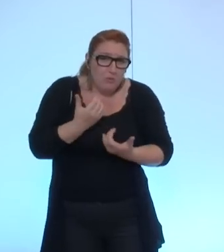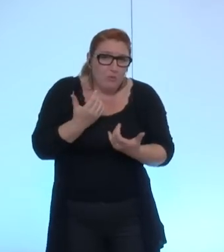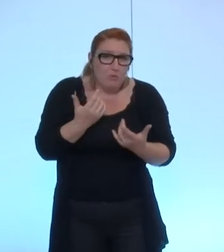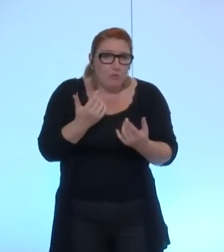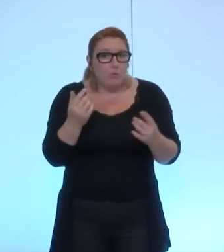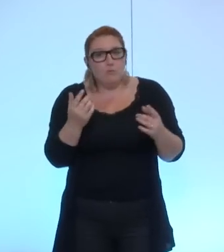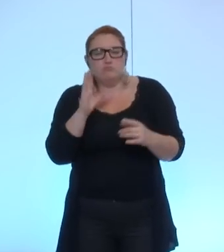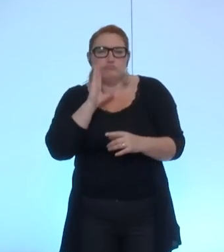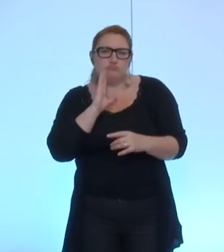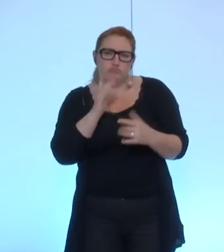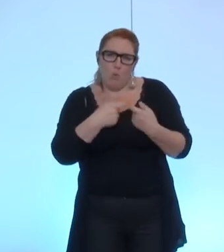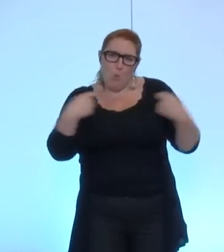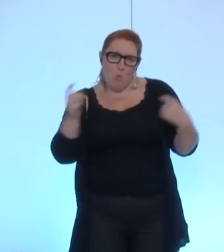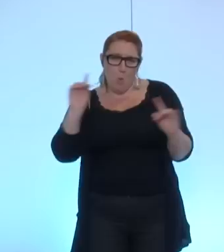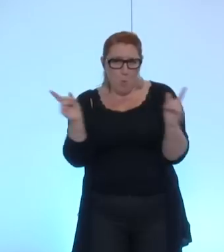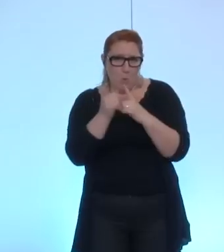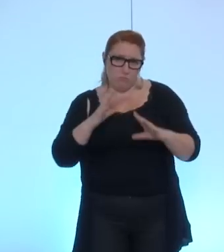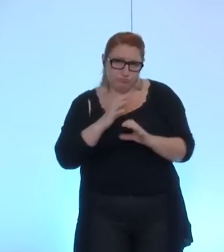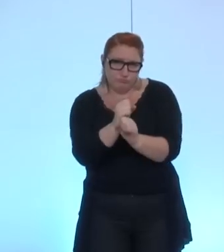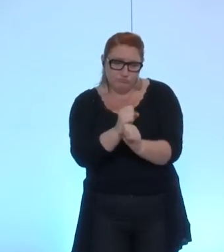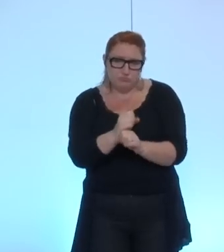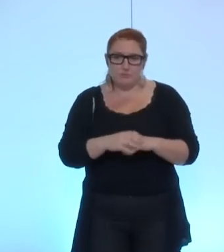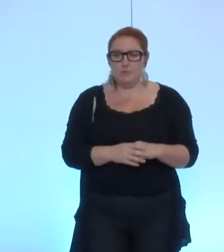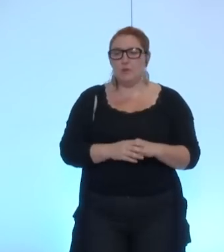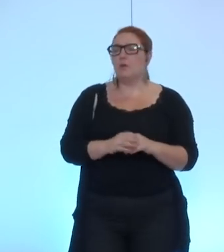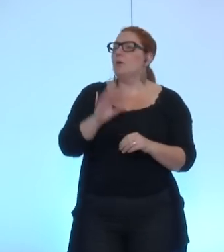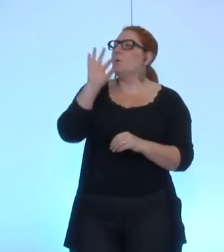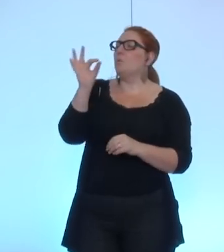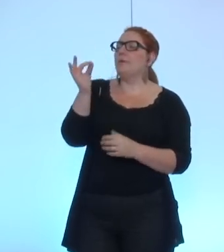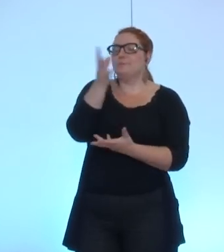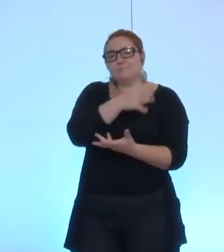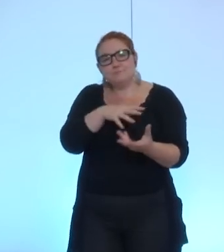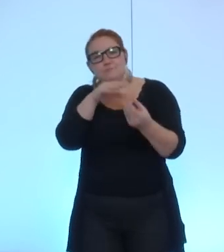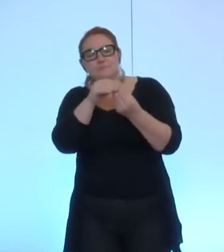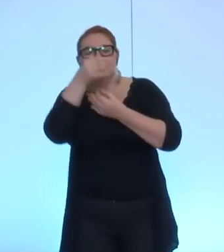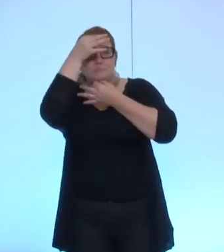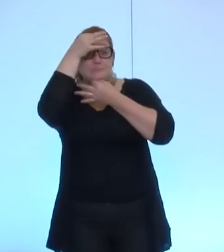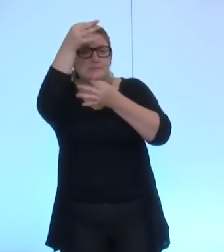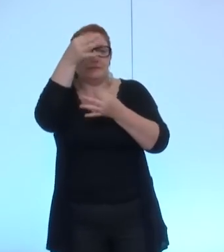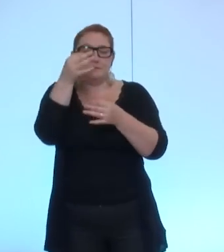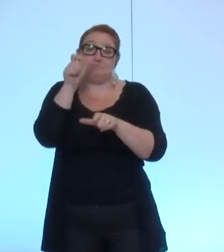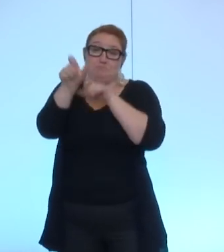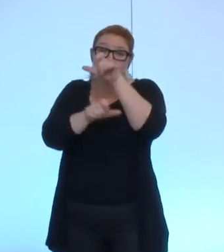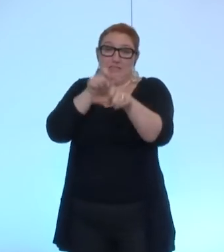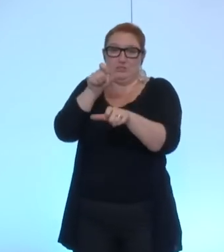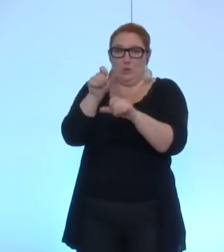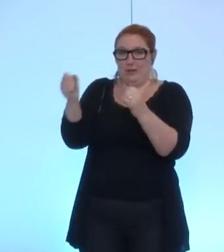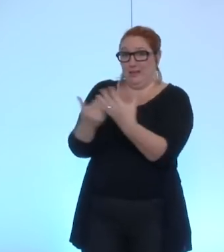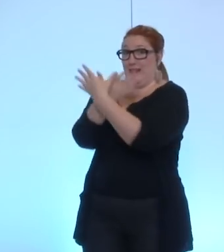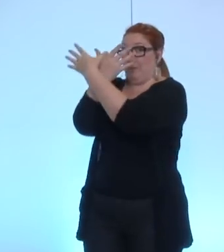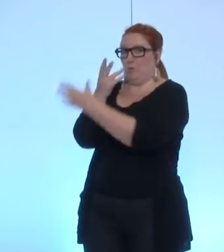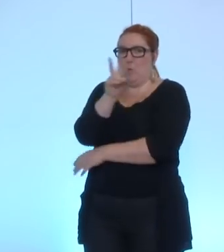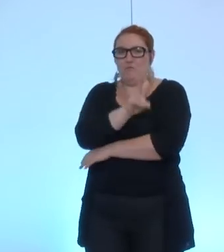Juste pour apporter la petite précision que le projet que les élus de la métro, je l'espère, vendredi 19